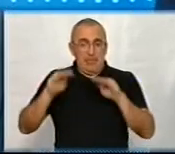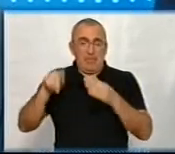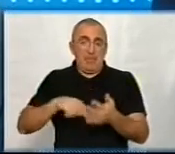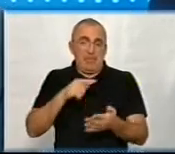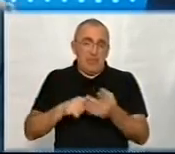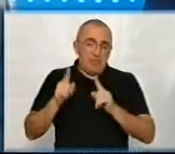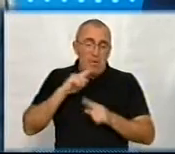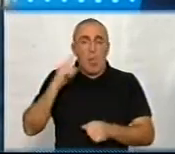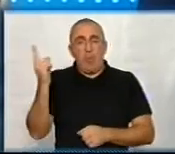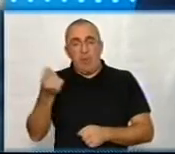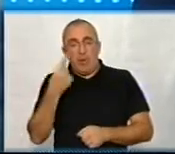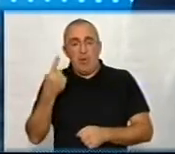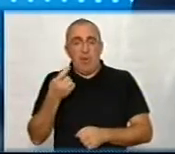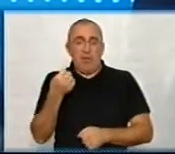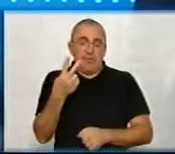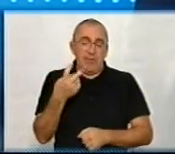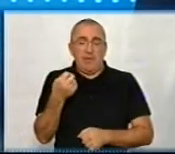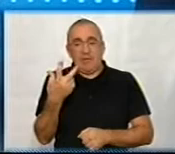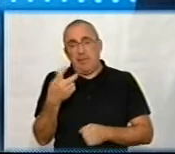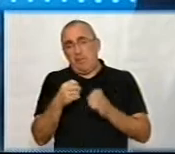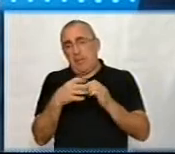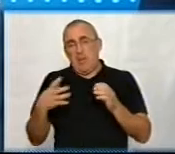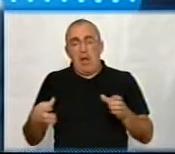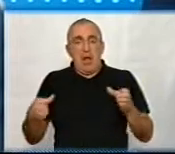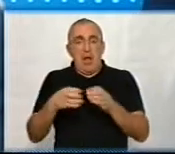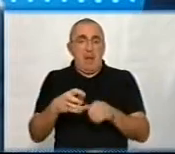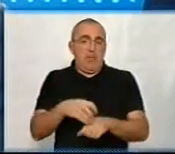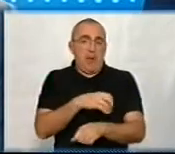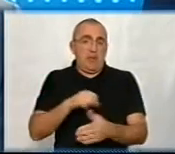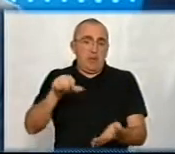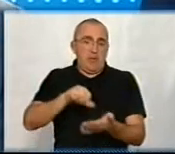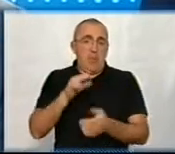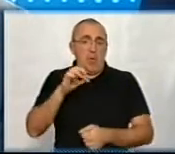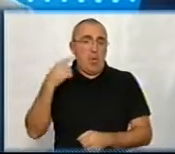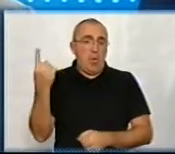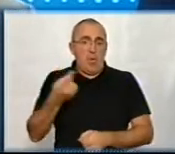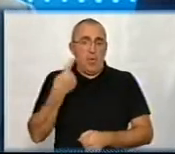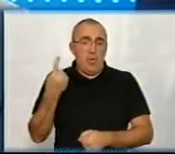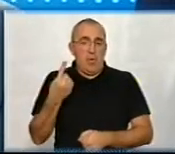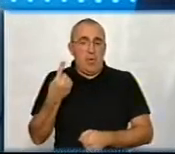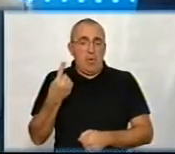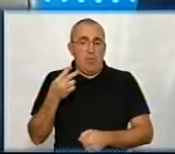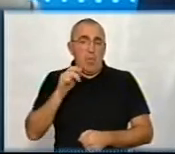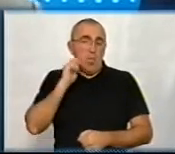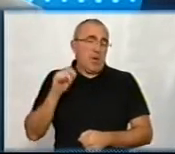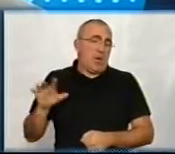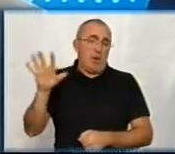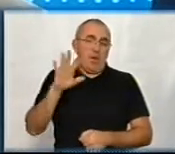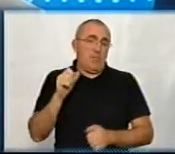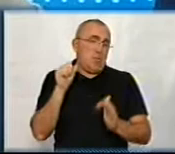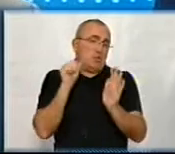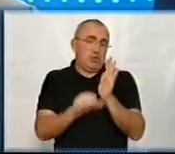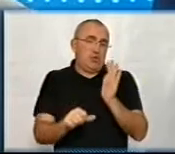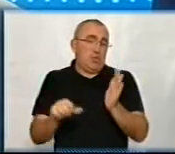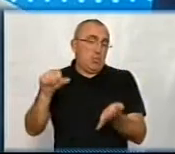раду, в обласну, ну, 12, 13, 15 партій приймають. Це по області. По країні там, ну, якщо 60